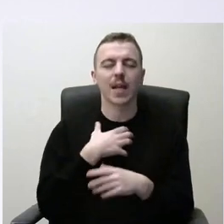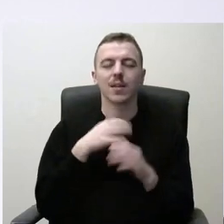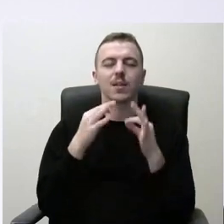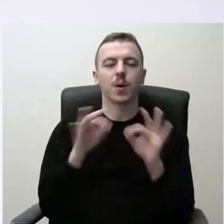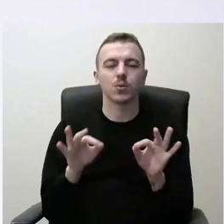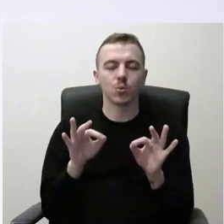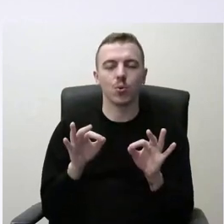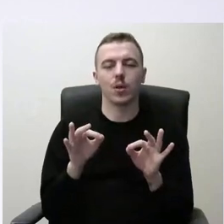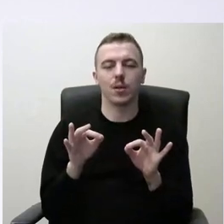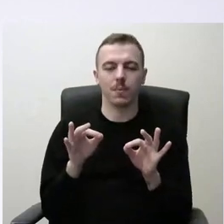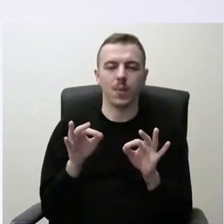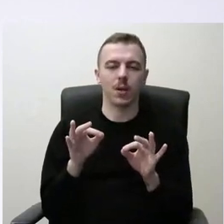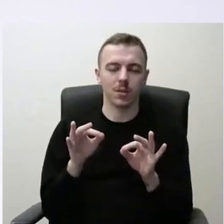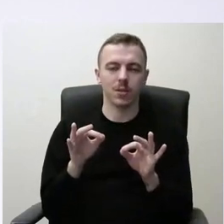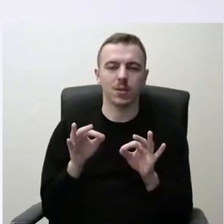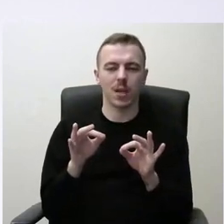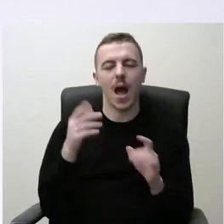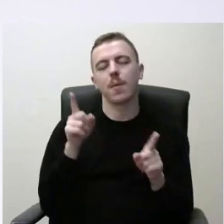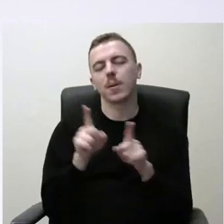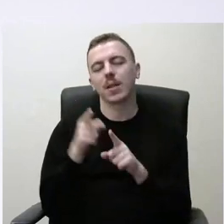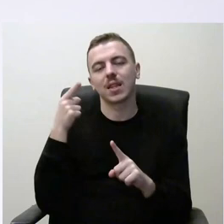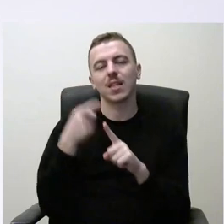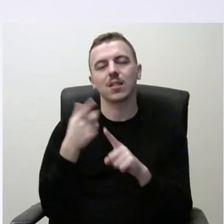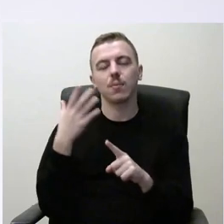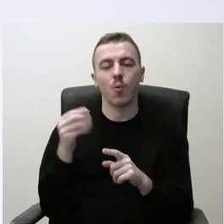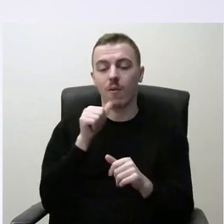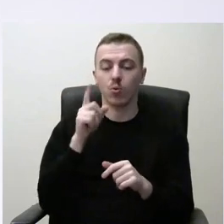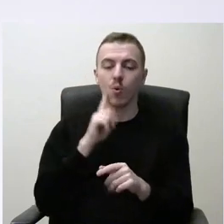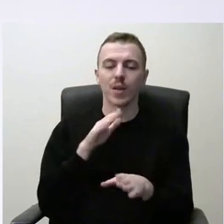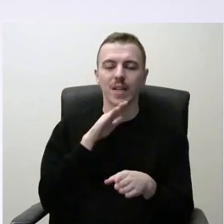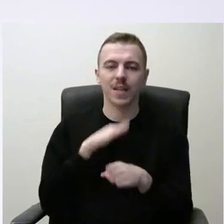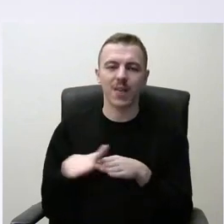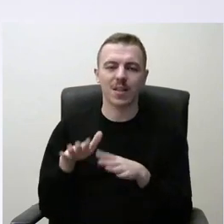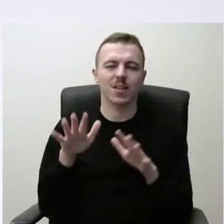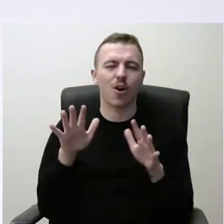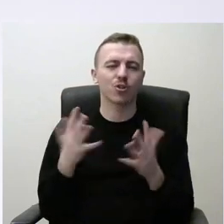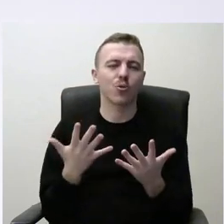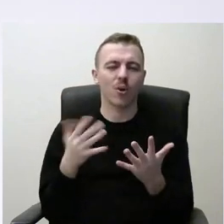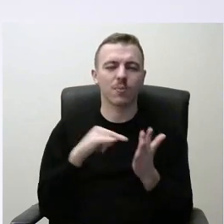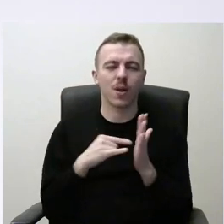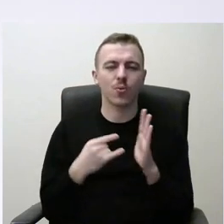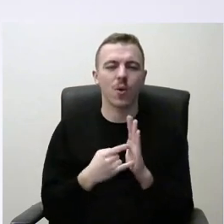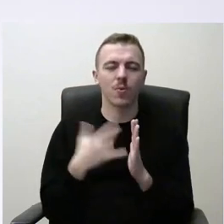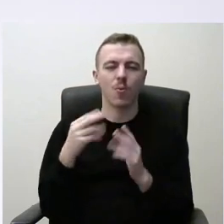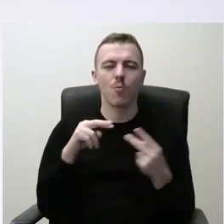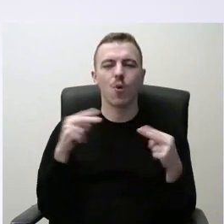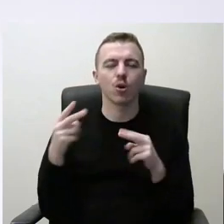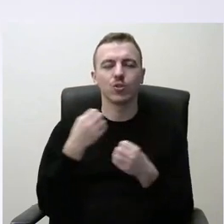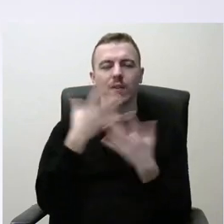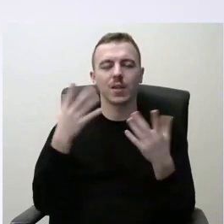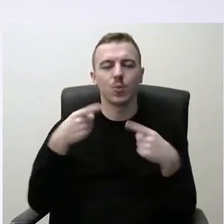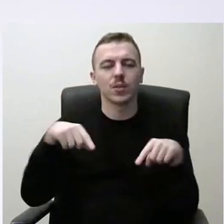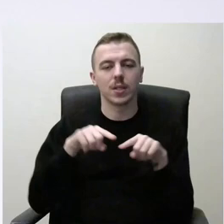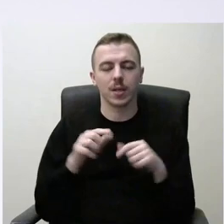esminiai tikslai įgyvendinant kažkokius galbūt planuojamus jūsų pokyčių švietimo srityje.